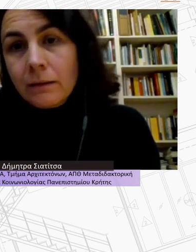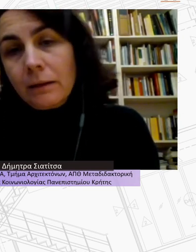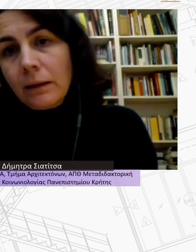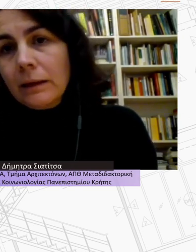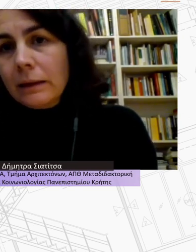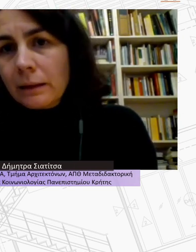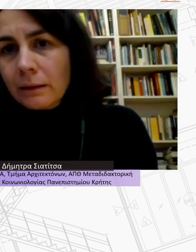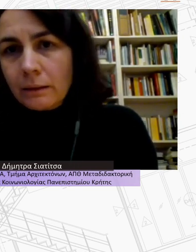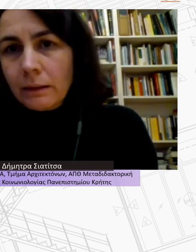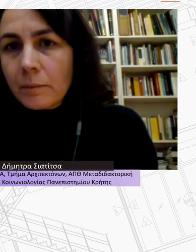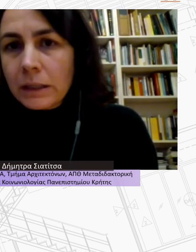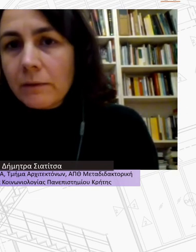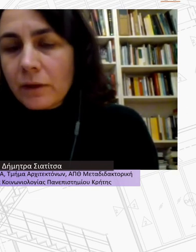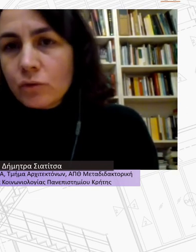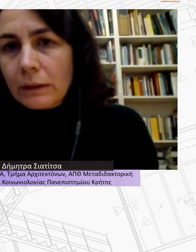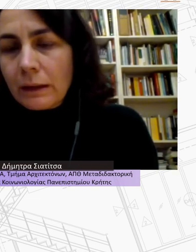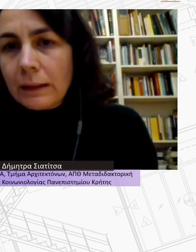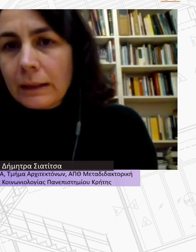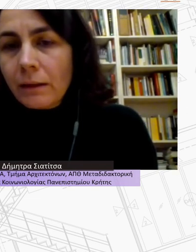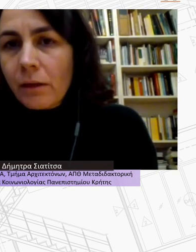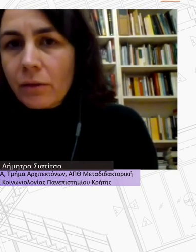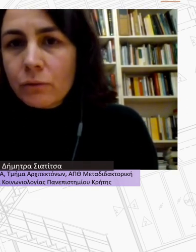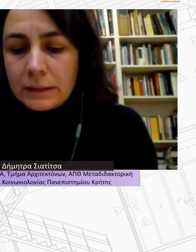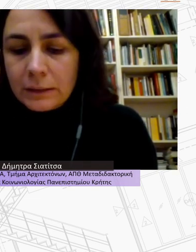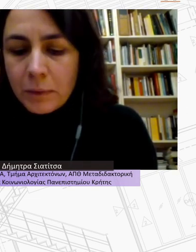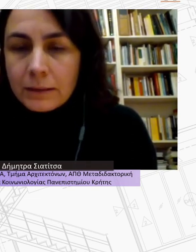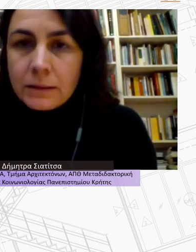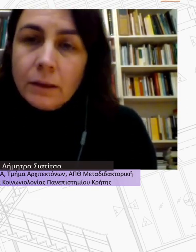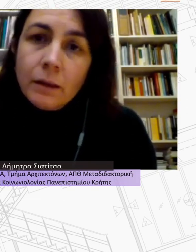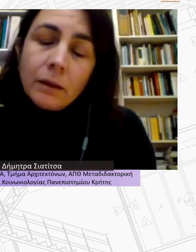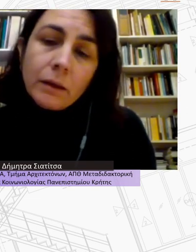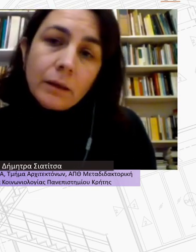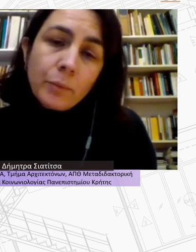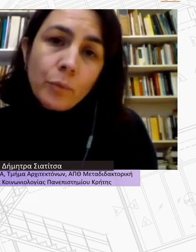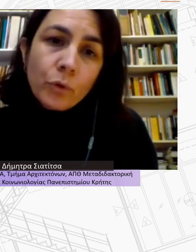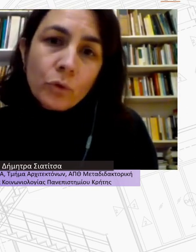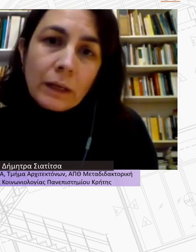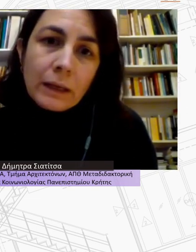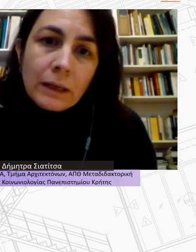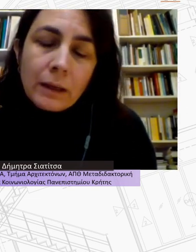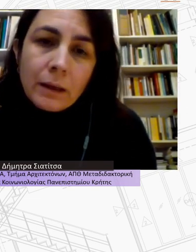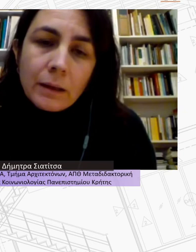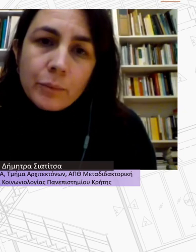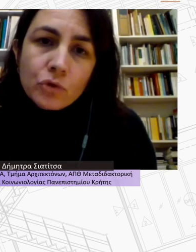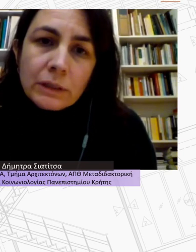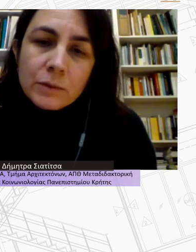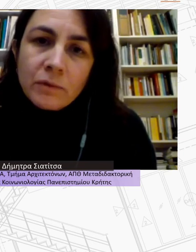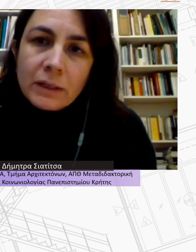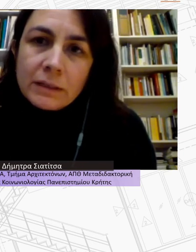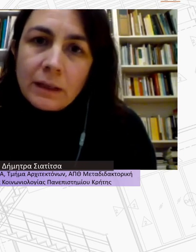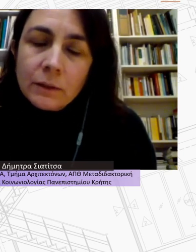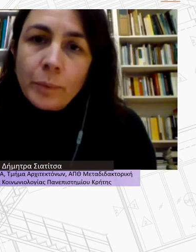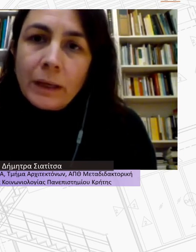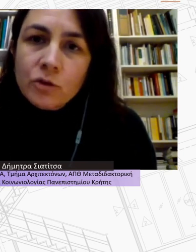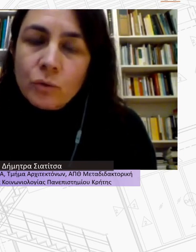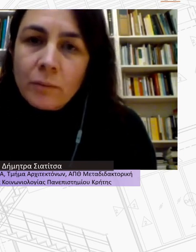ενίκια για να μην ανεβάζουν τα ενίκια να τα διαφέτουν σε τιμές που μπορούν να είναι προσιτές με